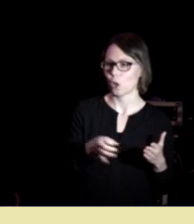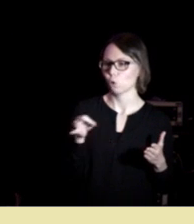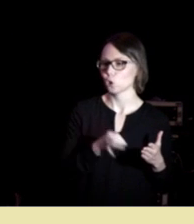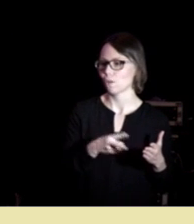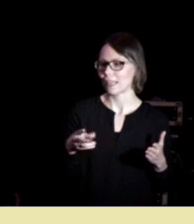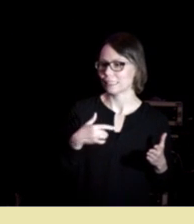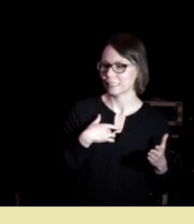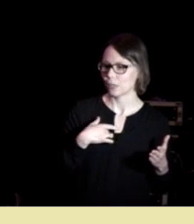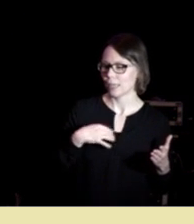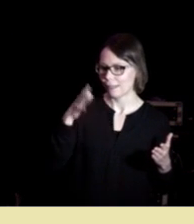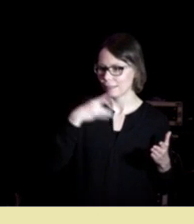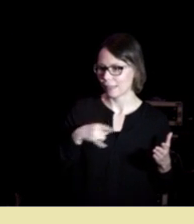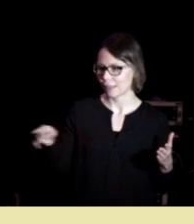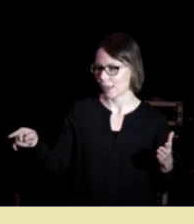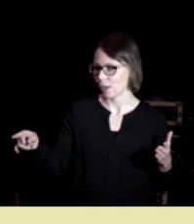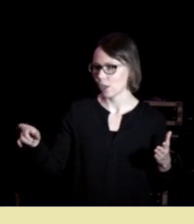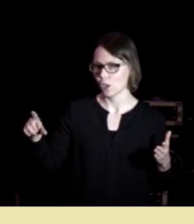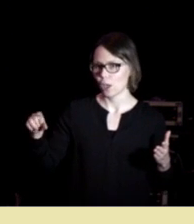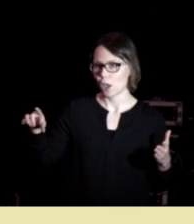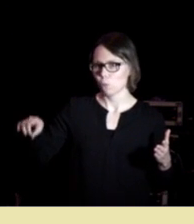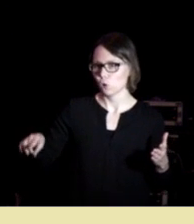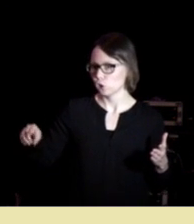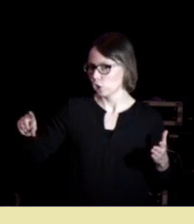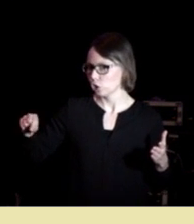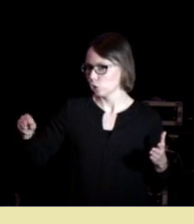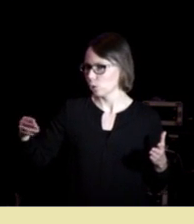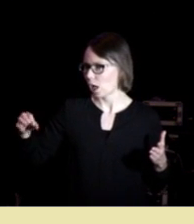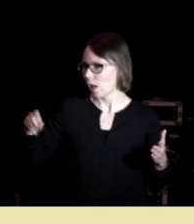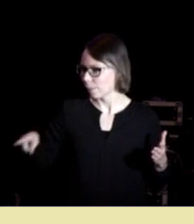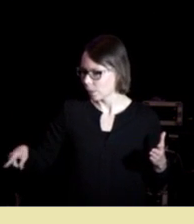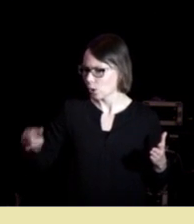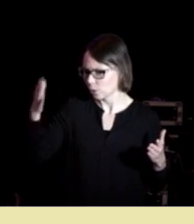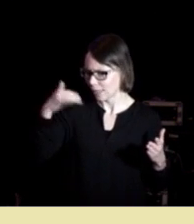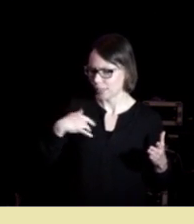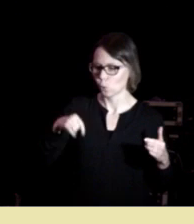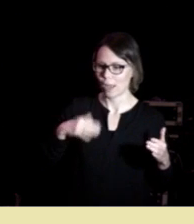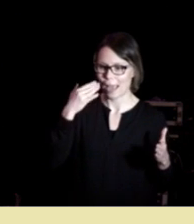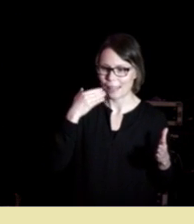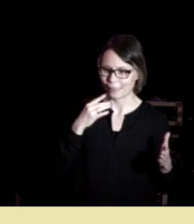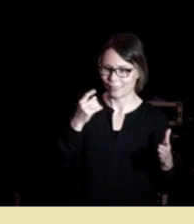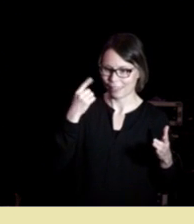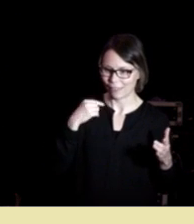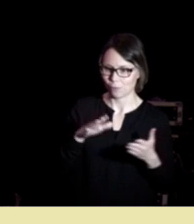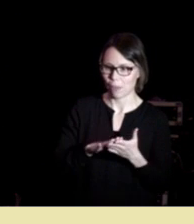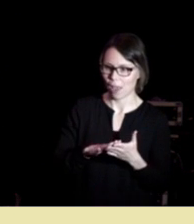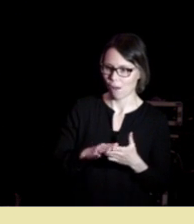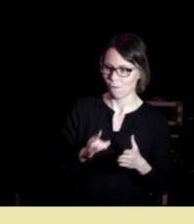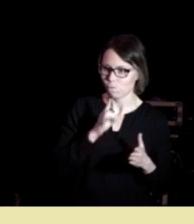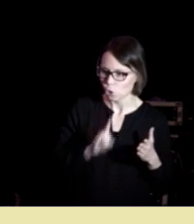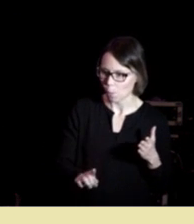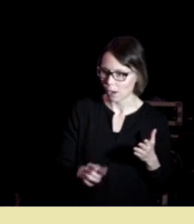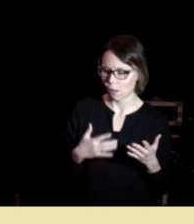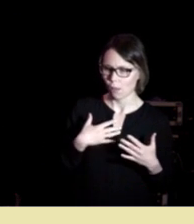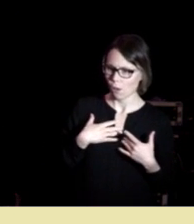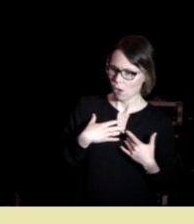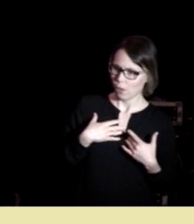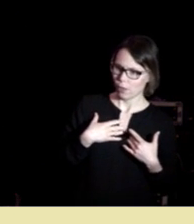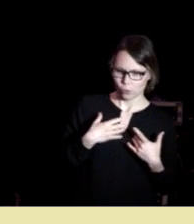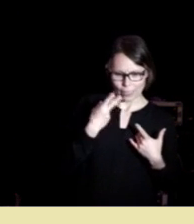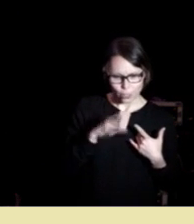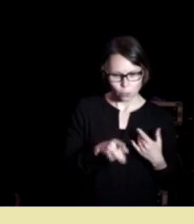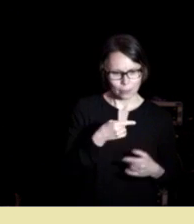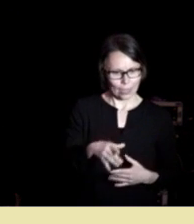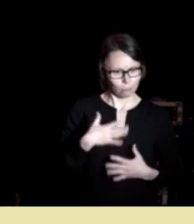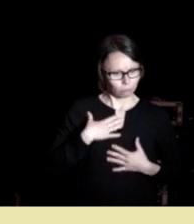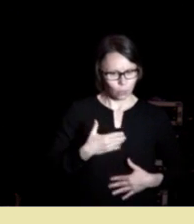Jeg tenkte i Port Sudan og jeg tenkte at nå er jeg sånn etnisk hvit med fordommer. Du verden så godt det virker som det ser ut som det har.